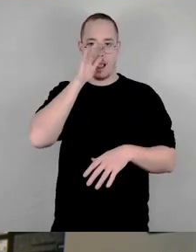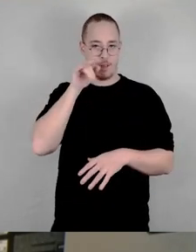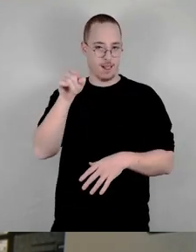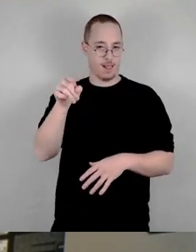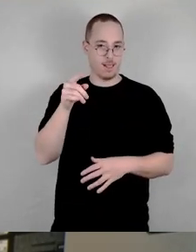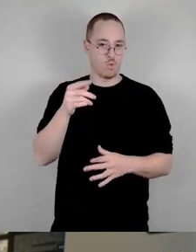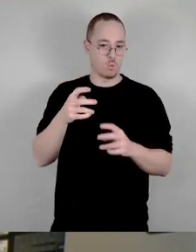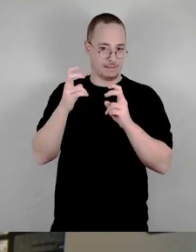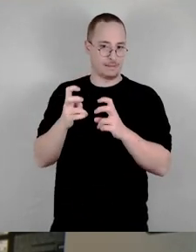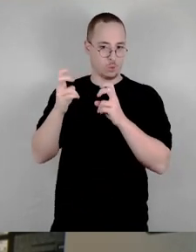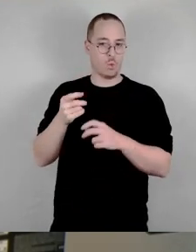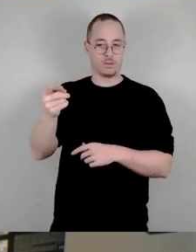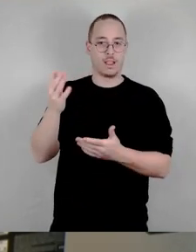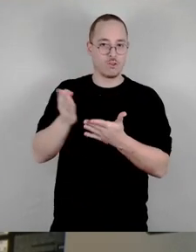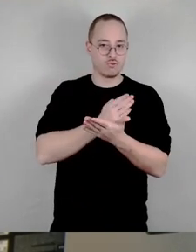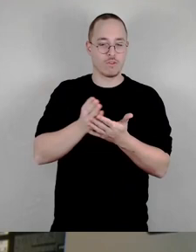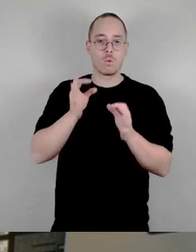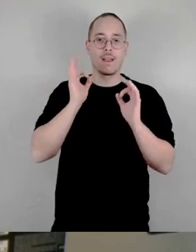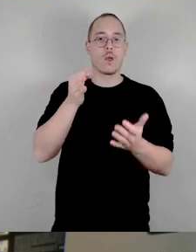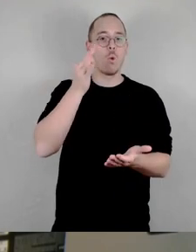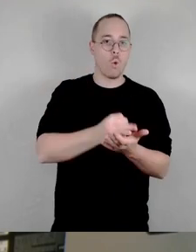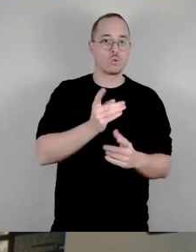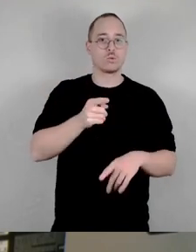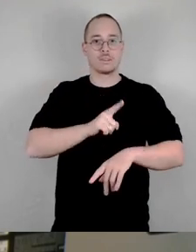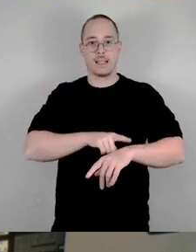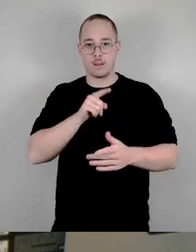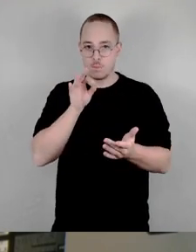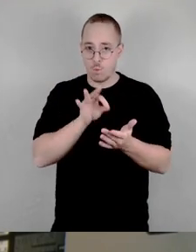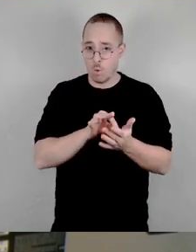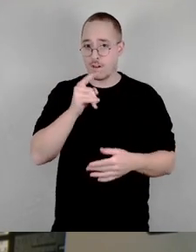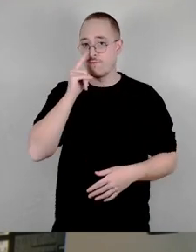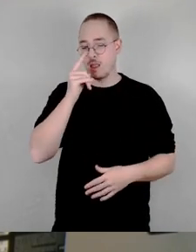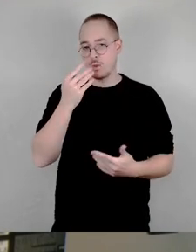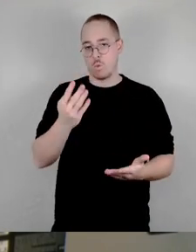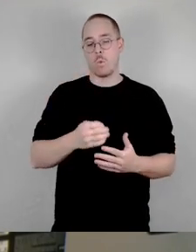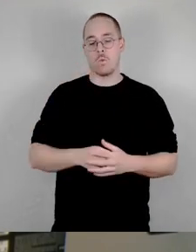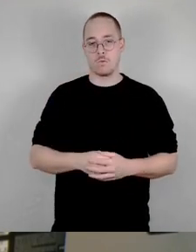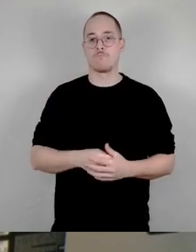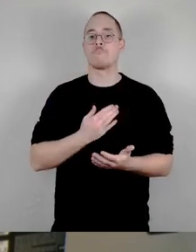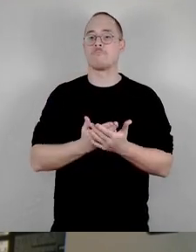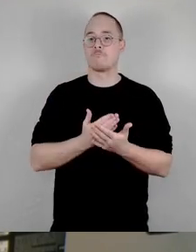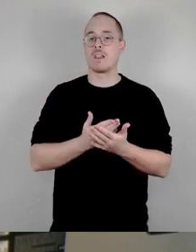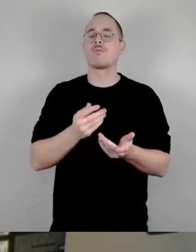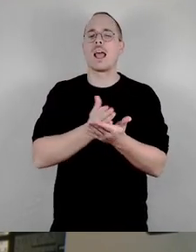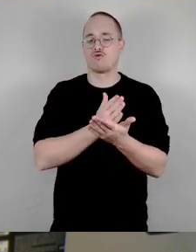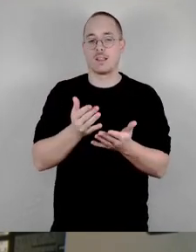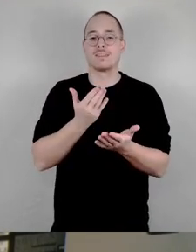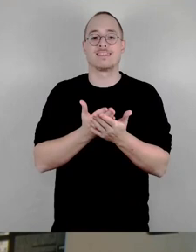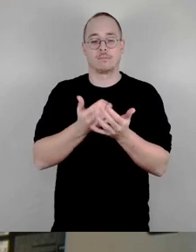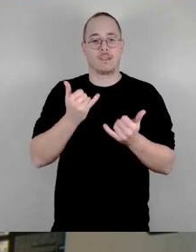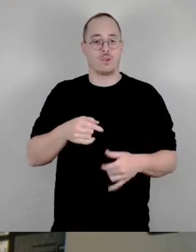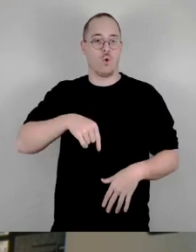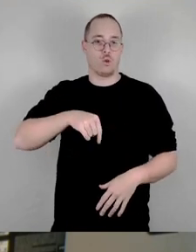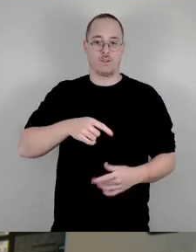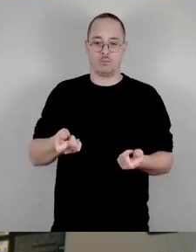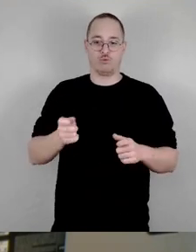Zeitpunkt. Wir denken schon, dass das also ein guter Zeitpunkt heute ist, um den Beschluss noch mal, oder den Beschluss zu fassen und damit die Absicht zu